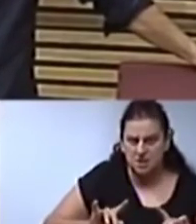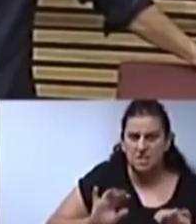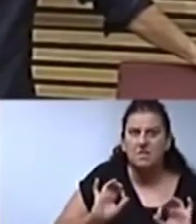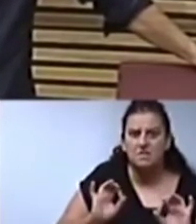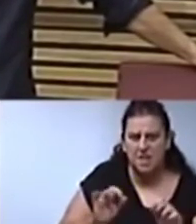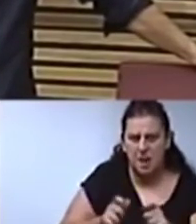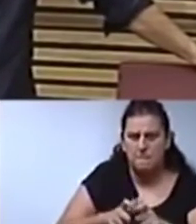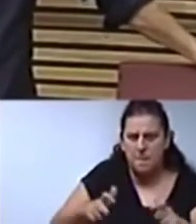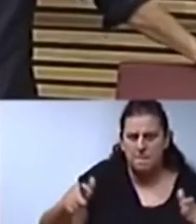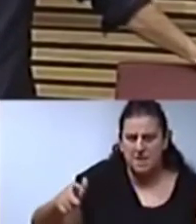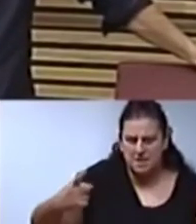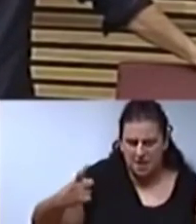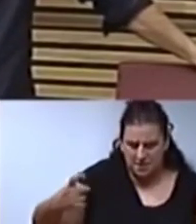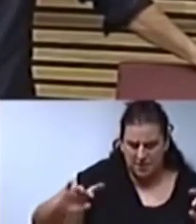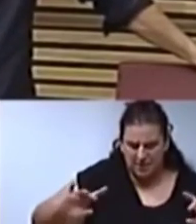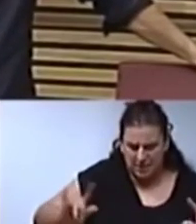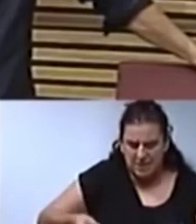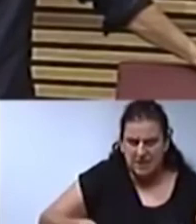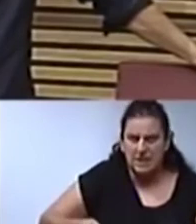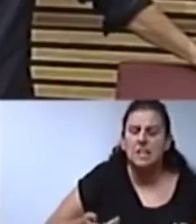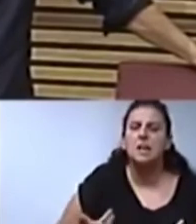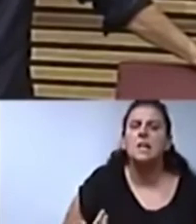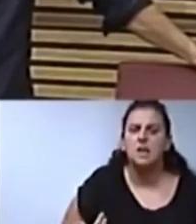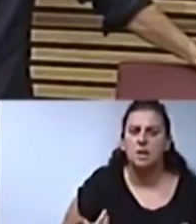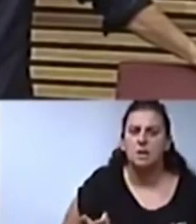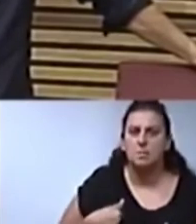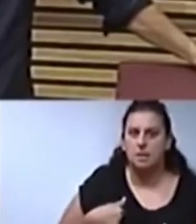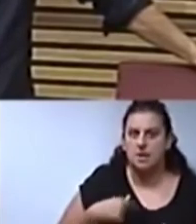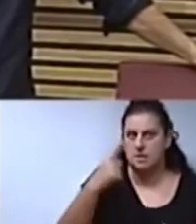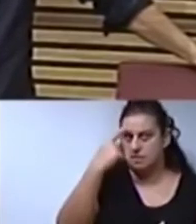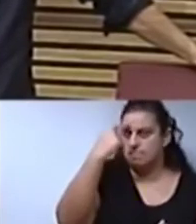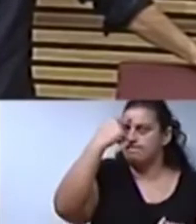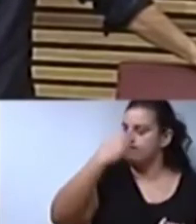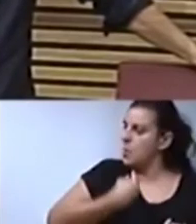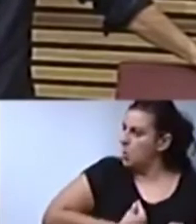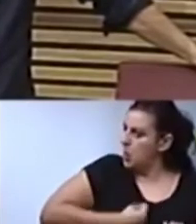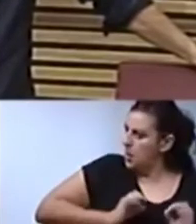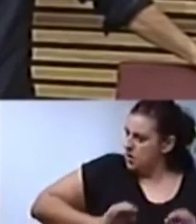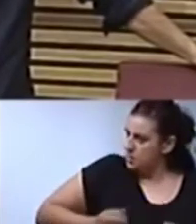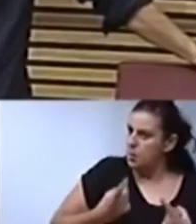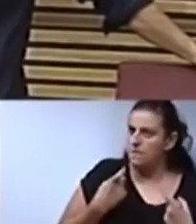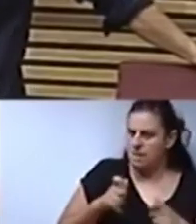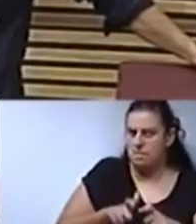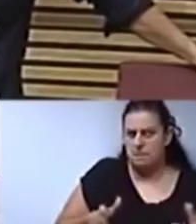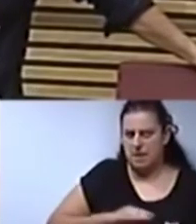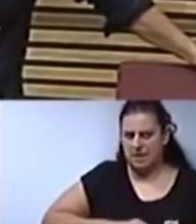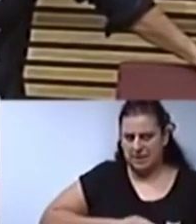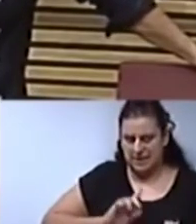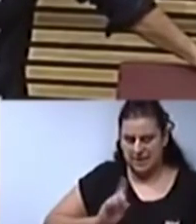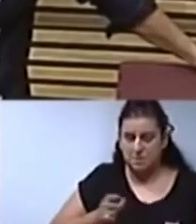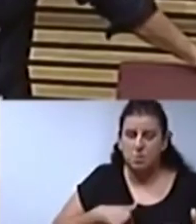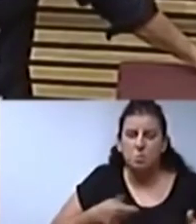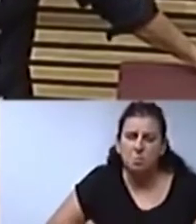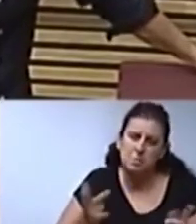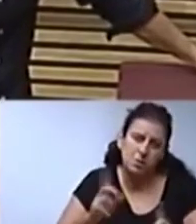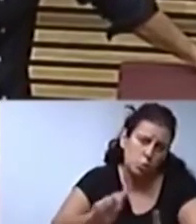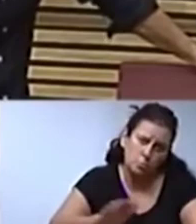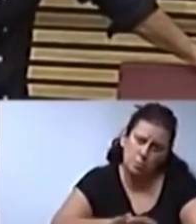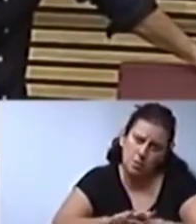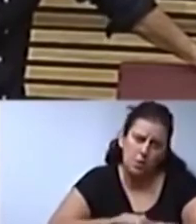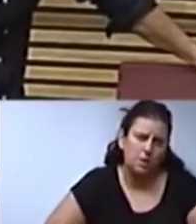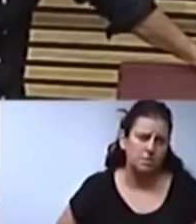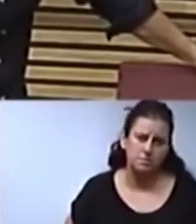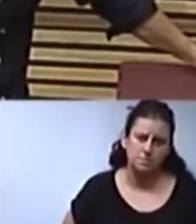estem per creixer. Evidentment ens ha de llevar la son la quantitat de persones que encara falten. Però no, no, no li admeto això.